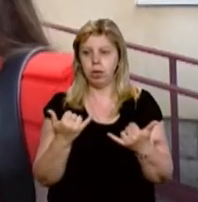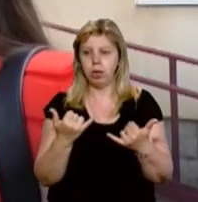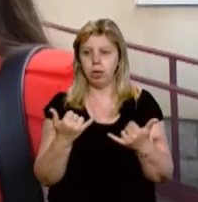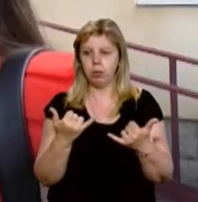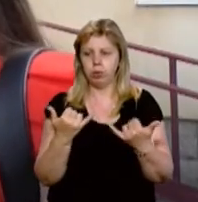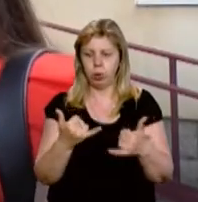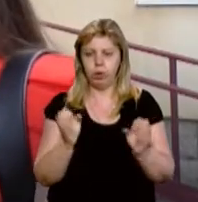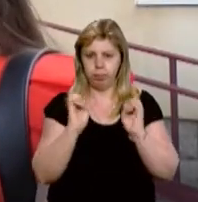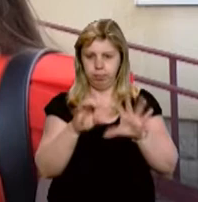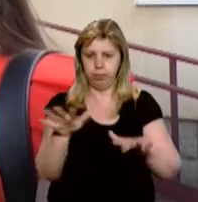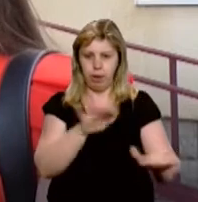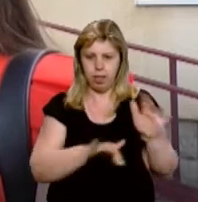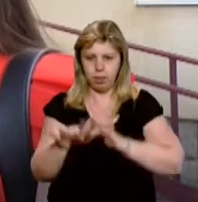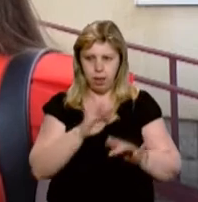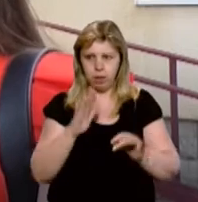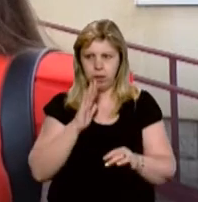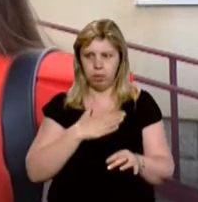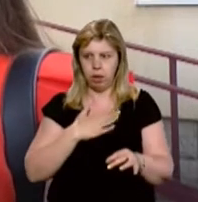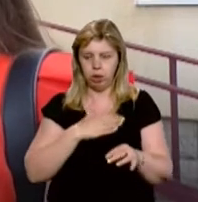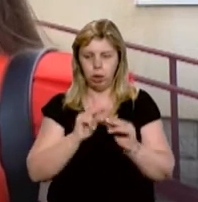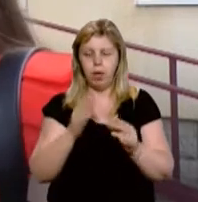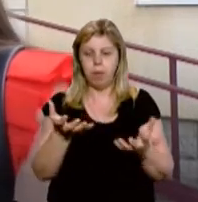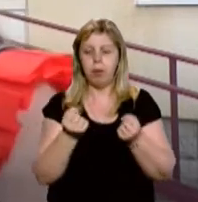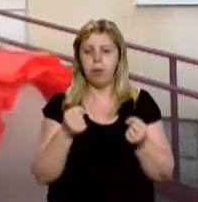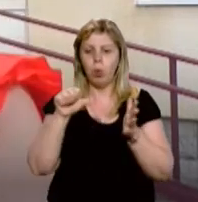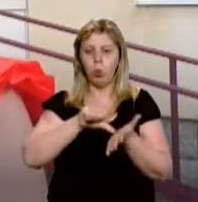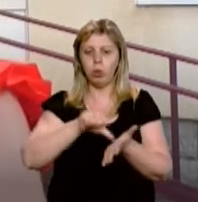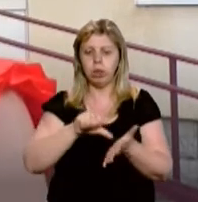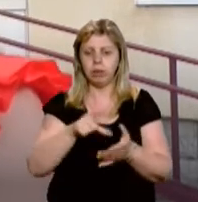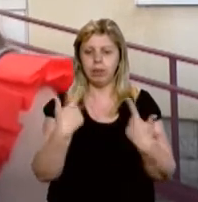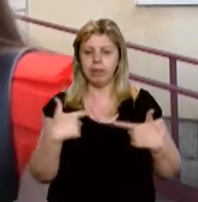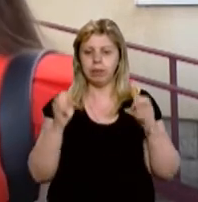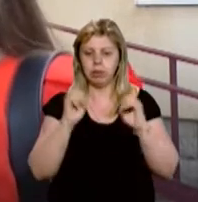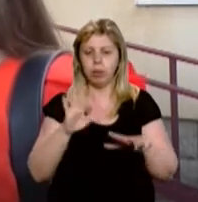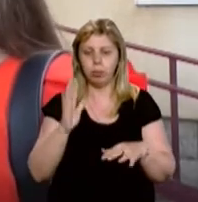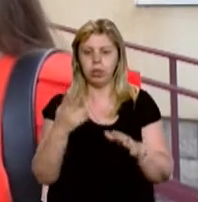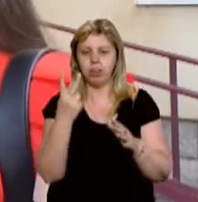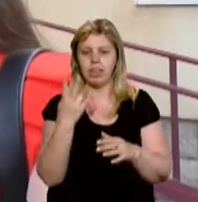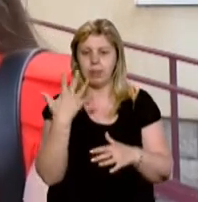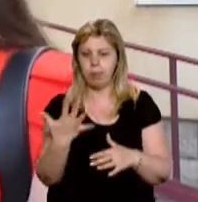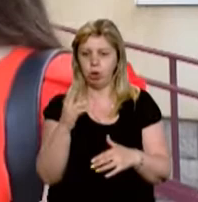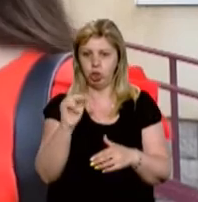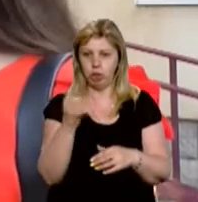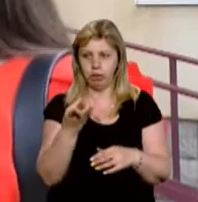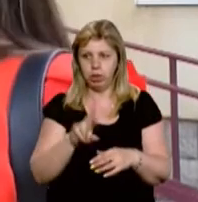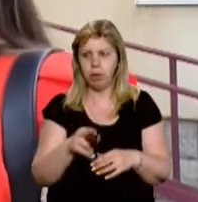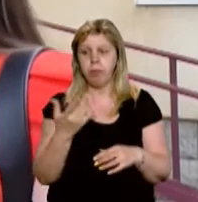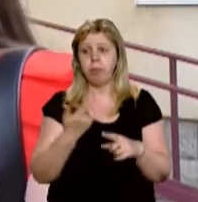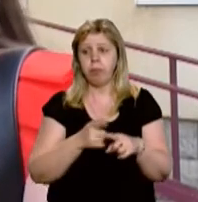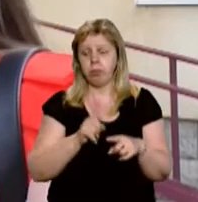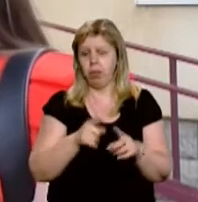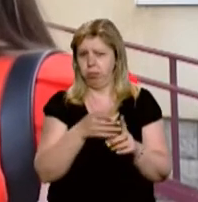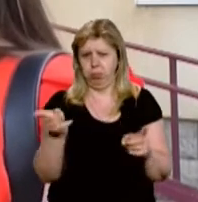збір аналізів нашої крові, тому що беремо участь у ЗНО, який відбудеться 25 червня. Процедура